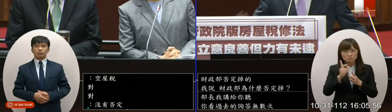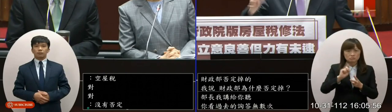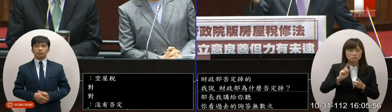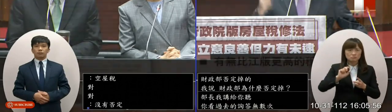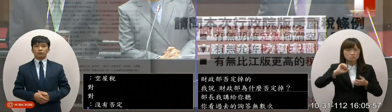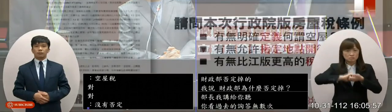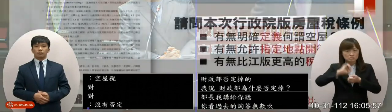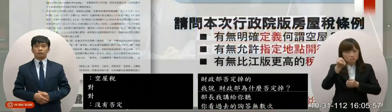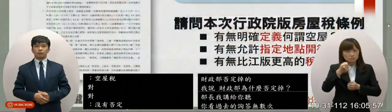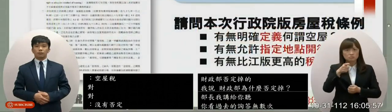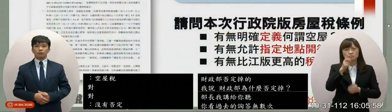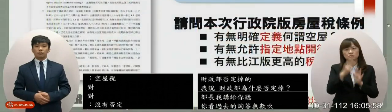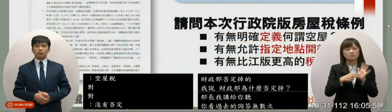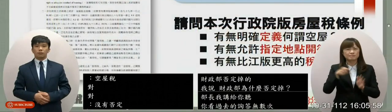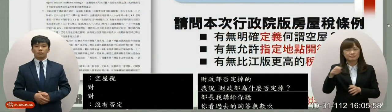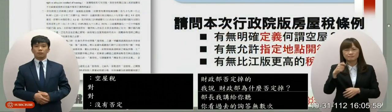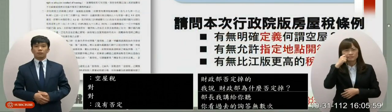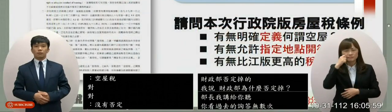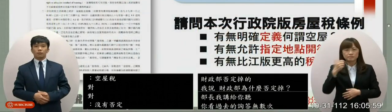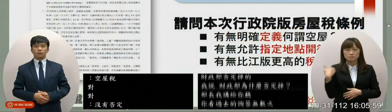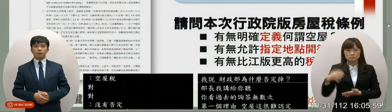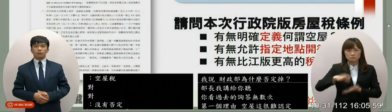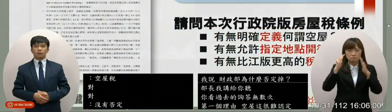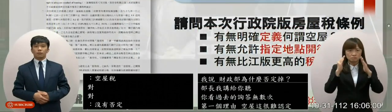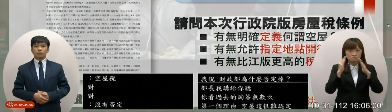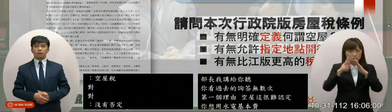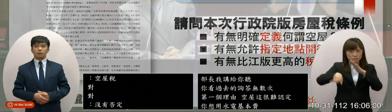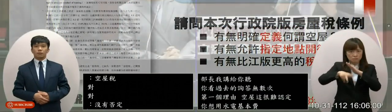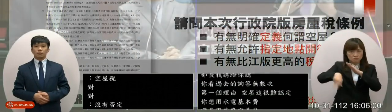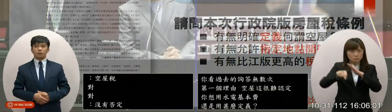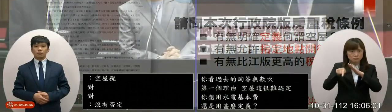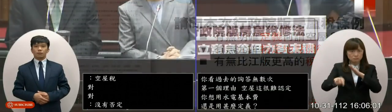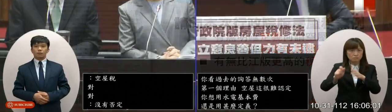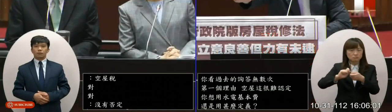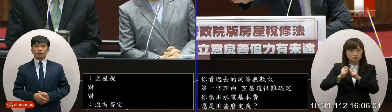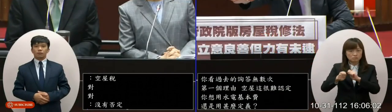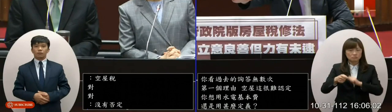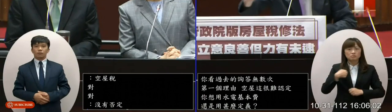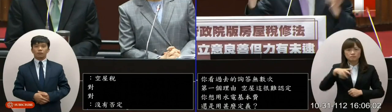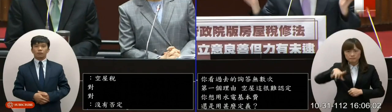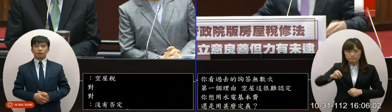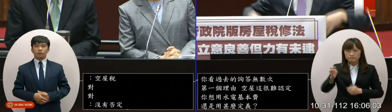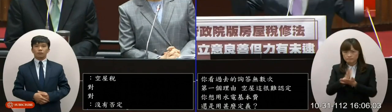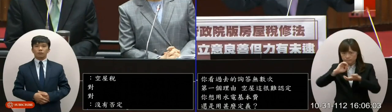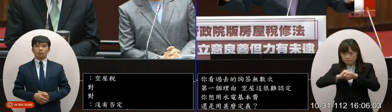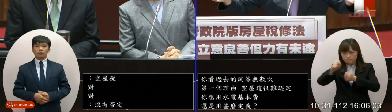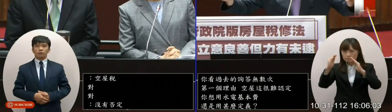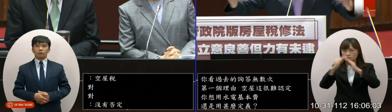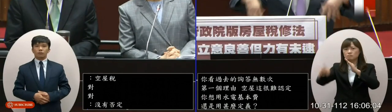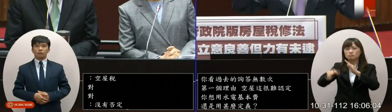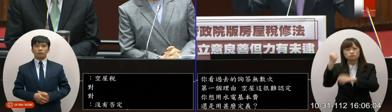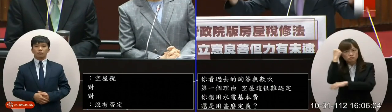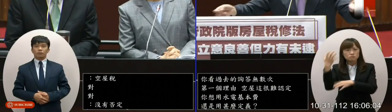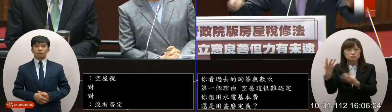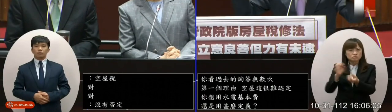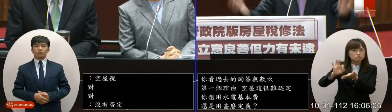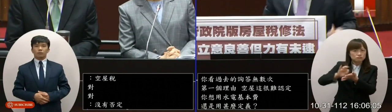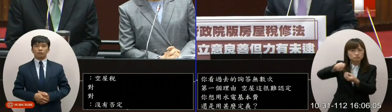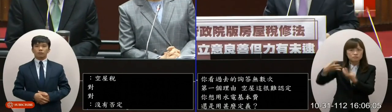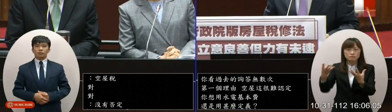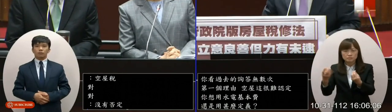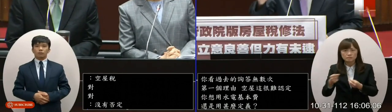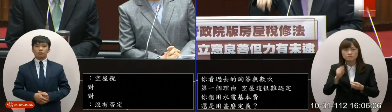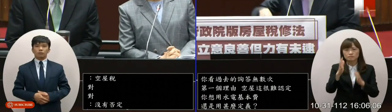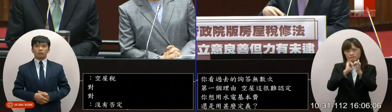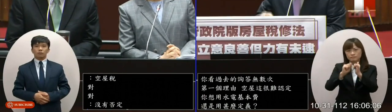難坦白講過去我們提出空屋稅是說我先認定你是空屋民眾提出有效利用或具體理由或